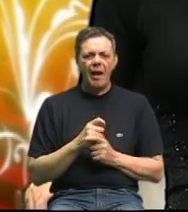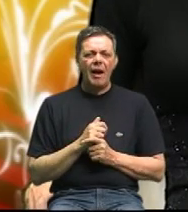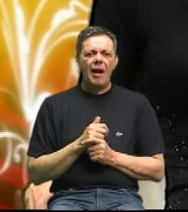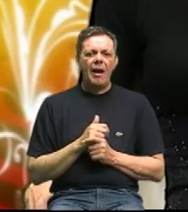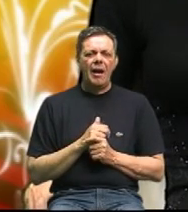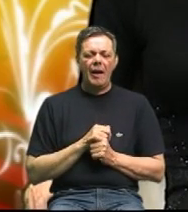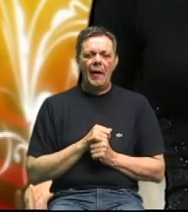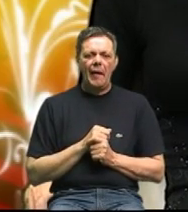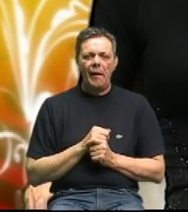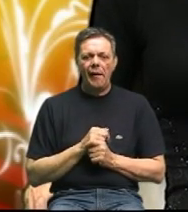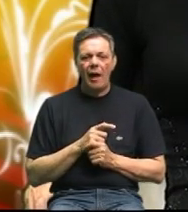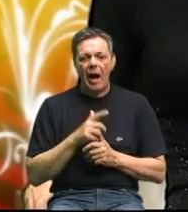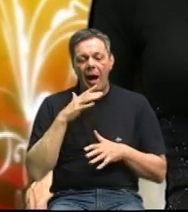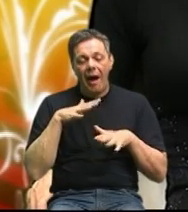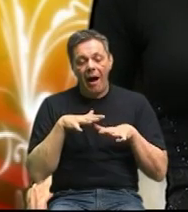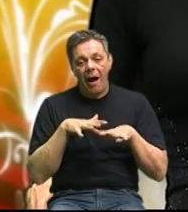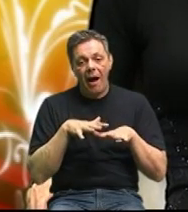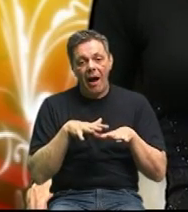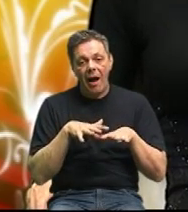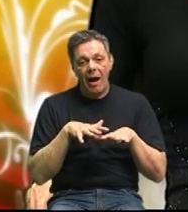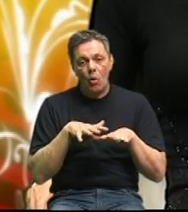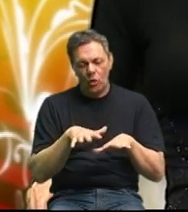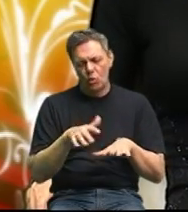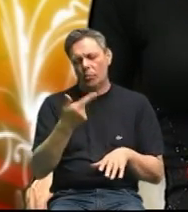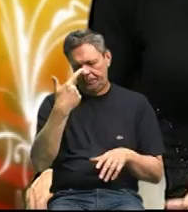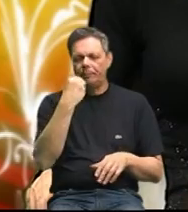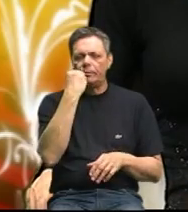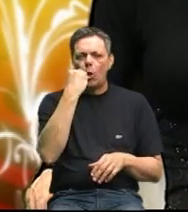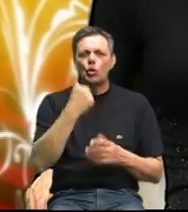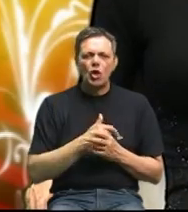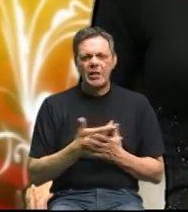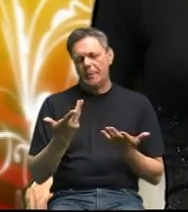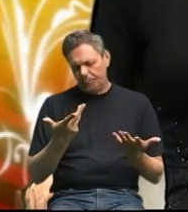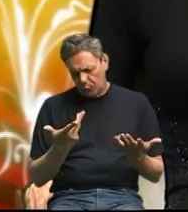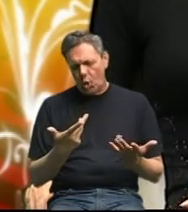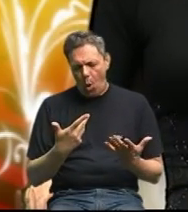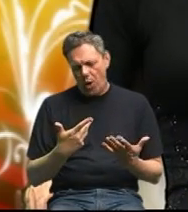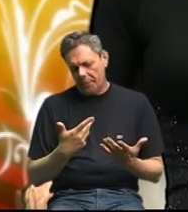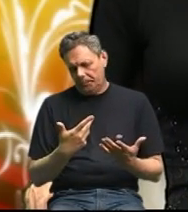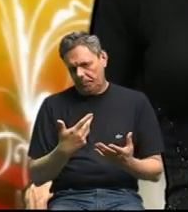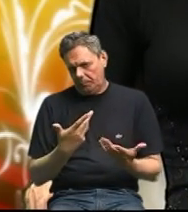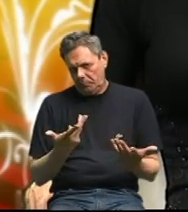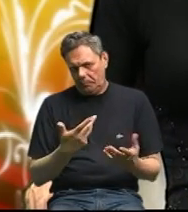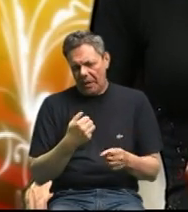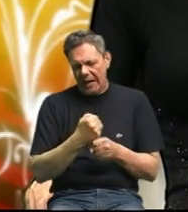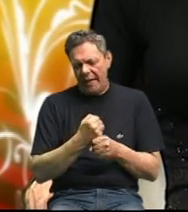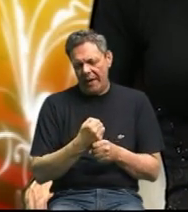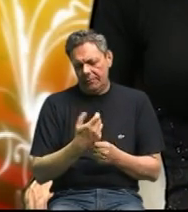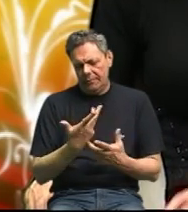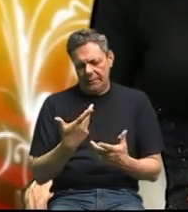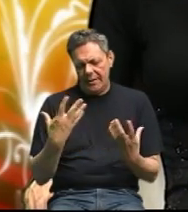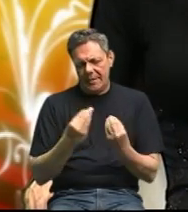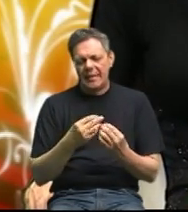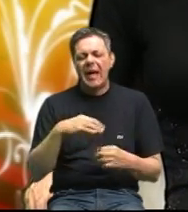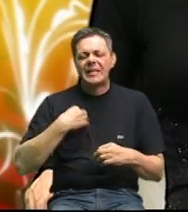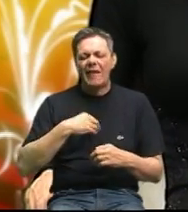ovi ljudi su to nutricionisti koji se bavija ovo zdravou hranou i prošli školovanjem